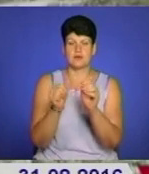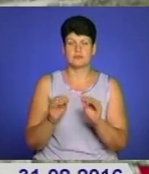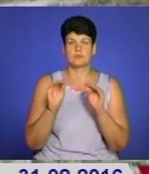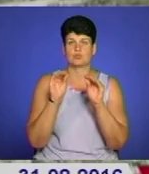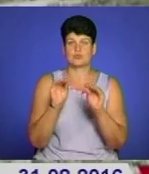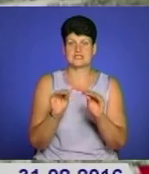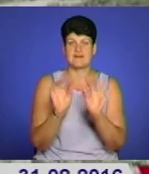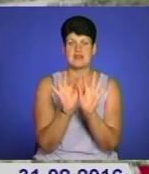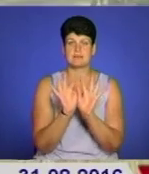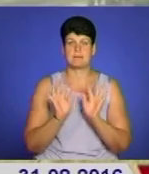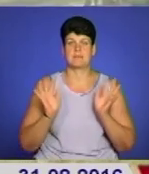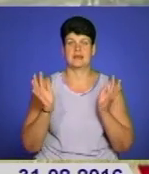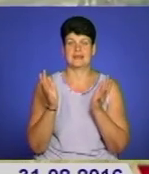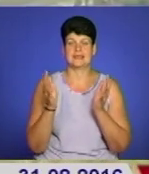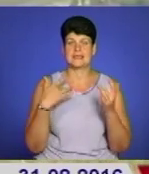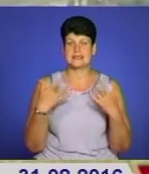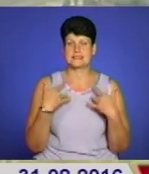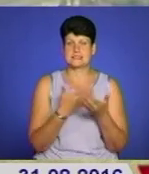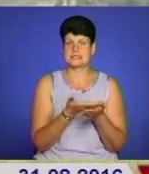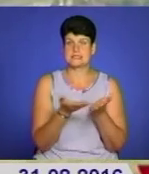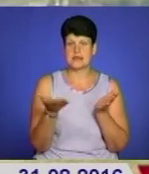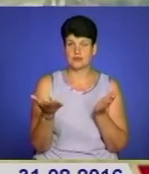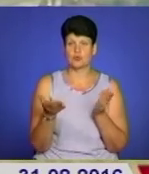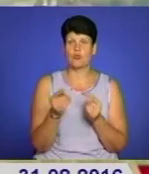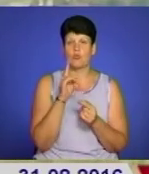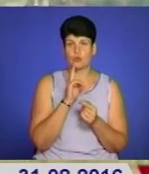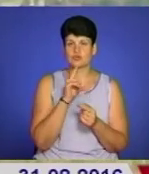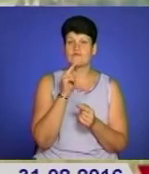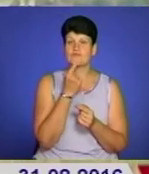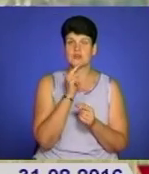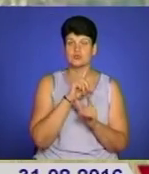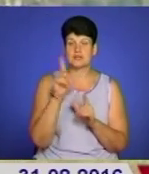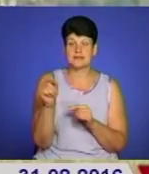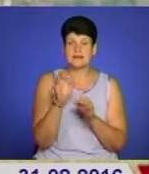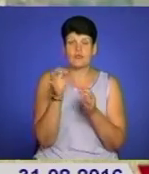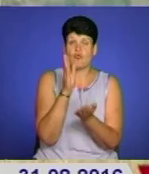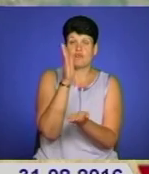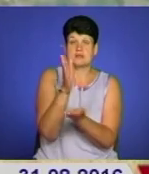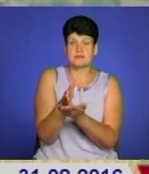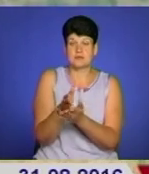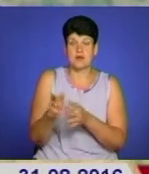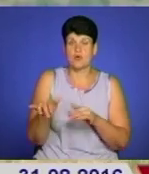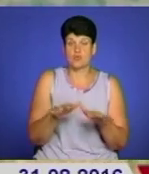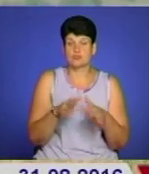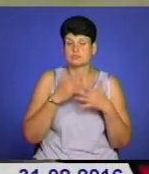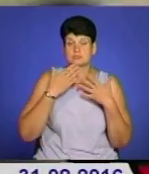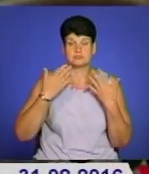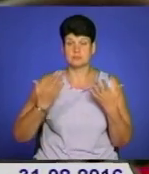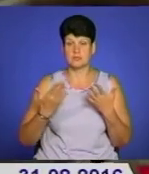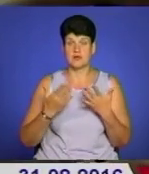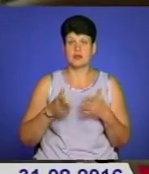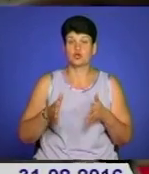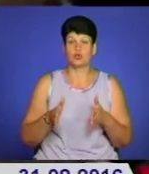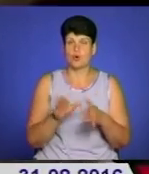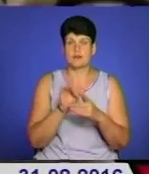невеликий плід і сцену. Поки що до Лисоні важко дістатись, жодного вказівника руху та непроїзна дорога нагору. Але до